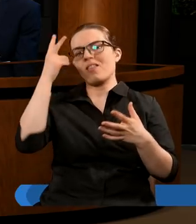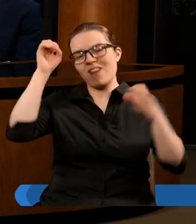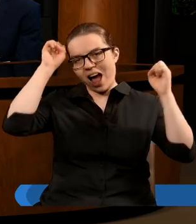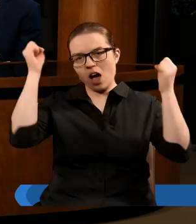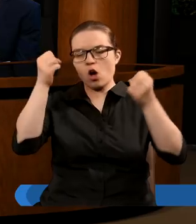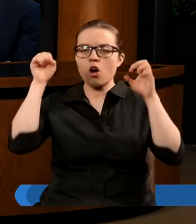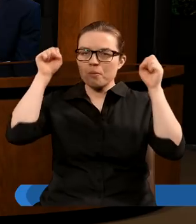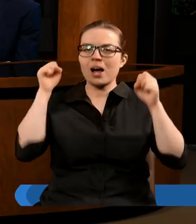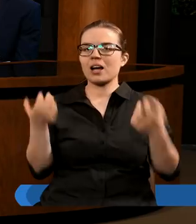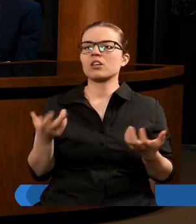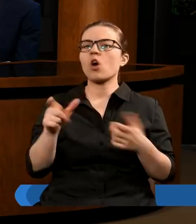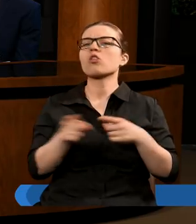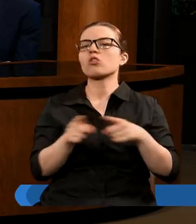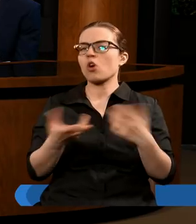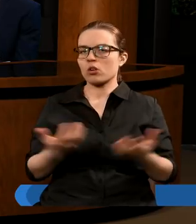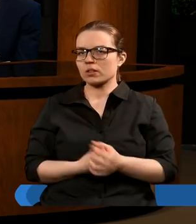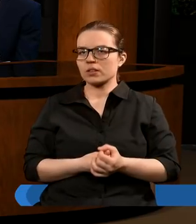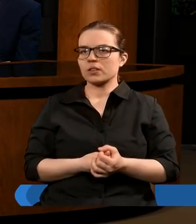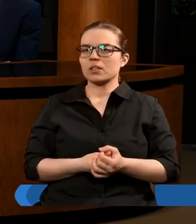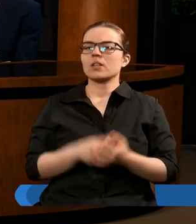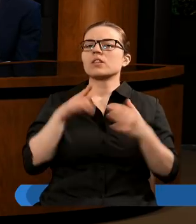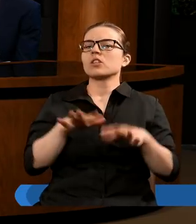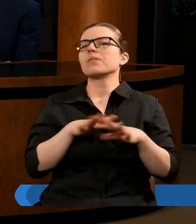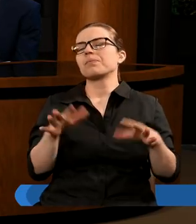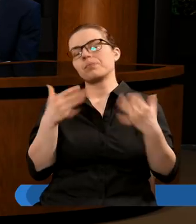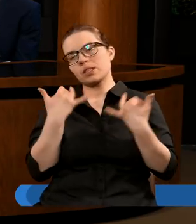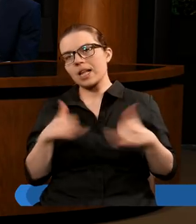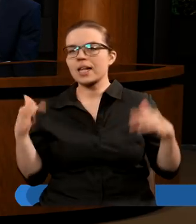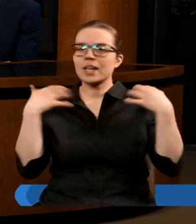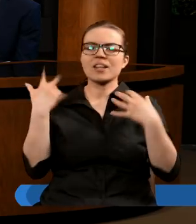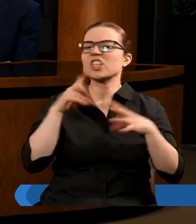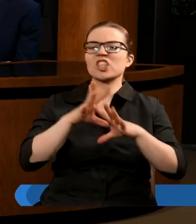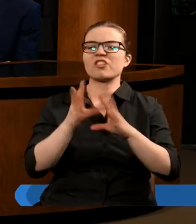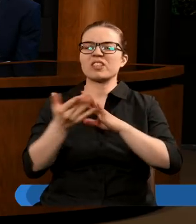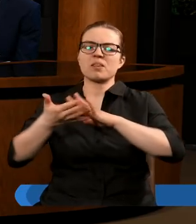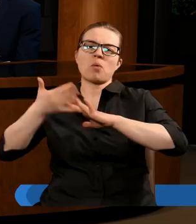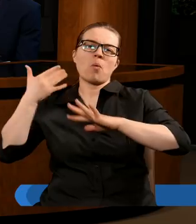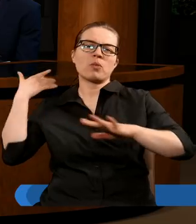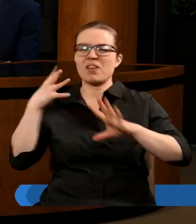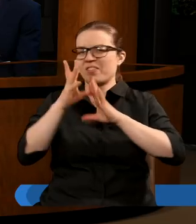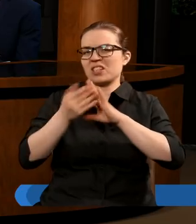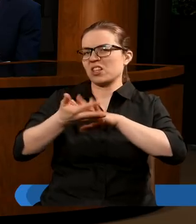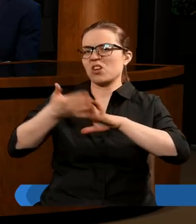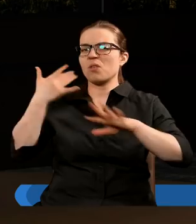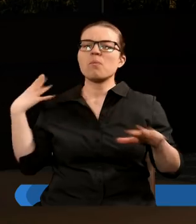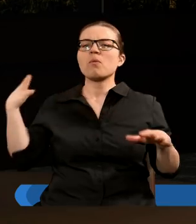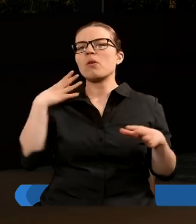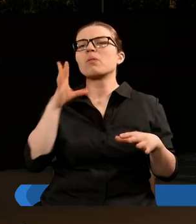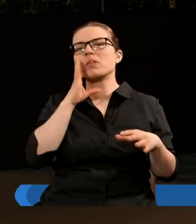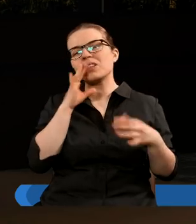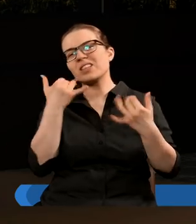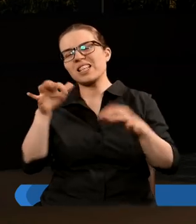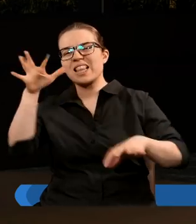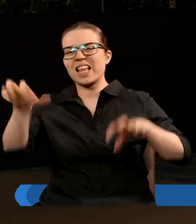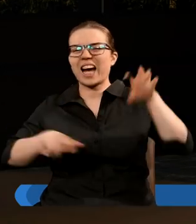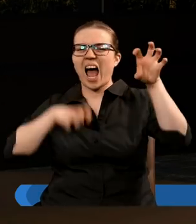ale mówiło jak smog. Jest to zupełnie inne zwierzę niż wszystkie poprzednie, bo wszystkie poprzednie to były drapieżniki, to była